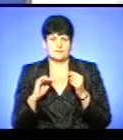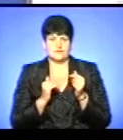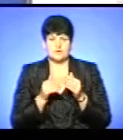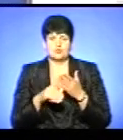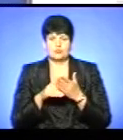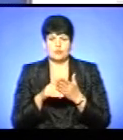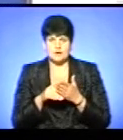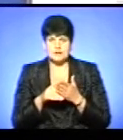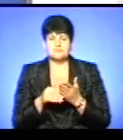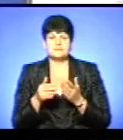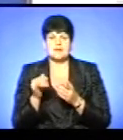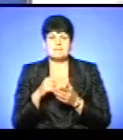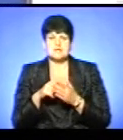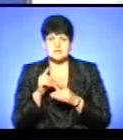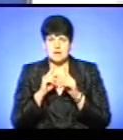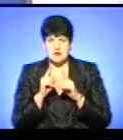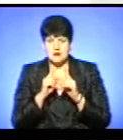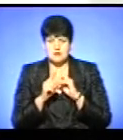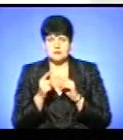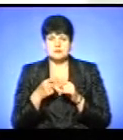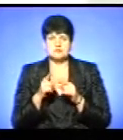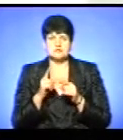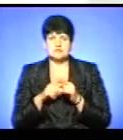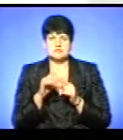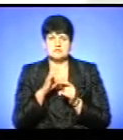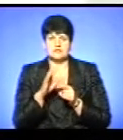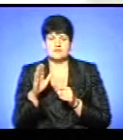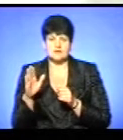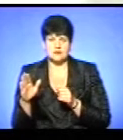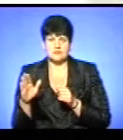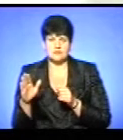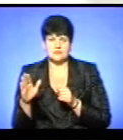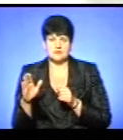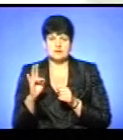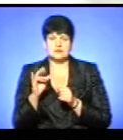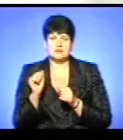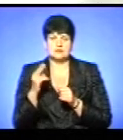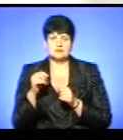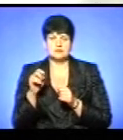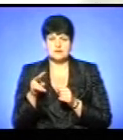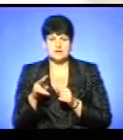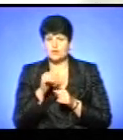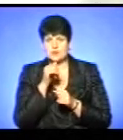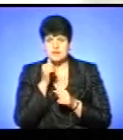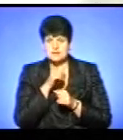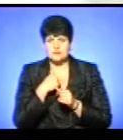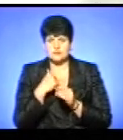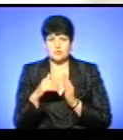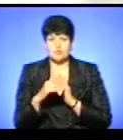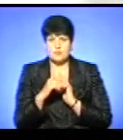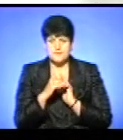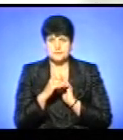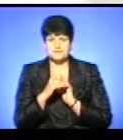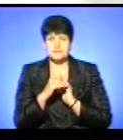допомагали. Відповідна міська рада, це Авгалія Сергій Вітача. Я ніколи не скривав, що нам допомагають.